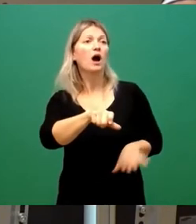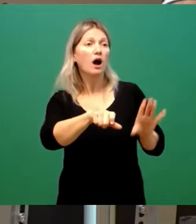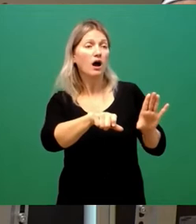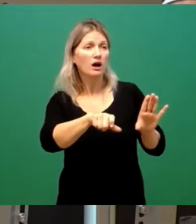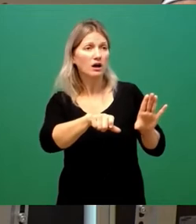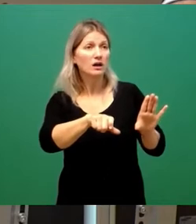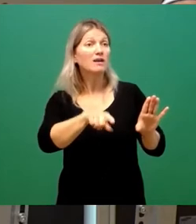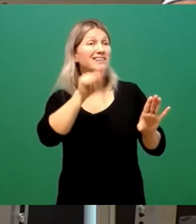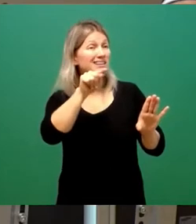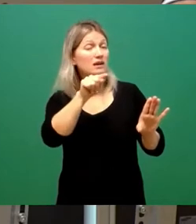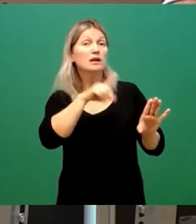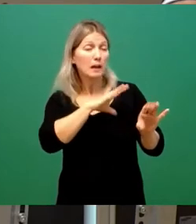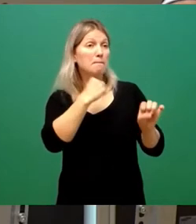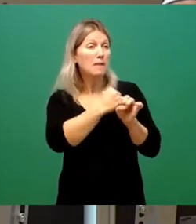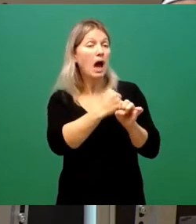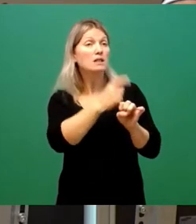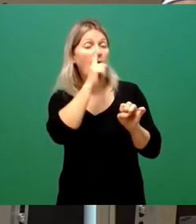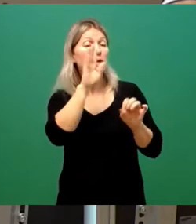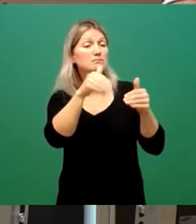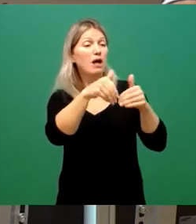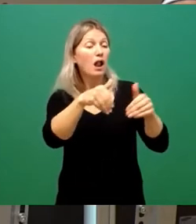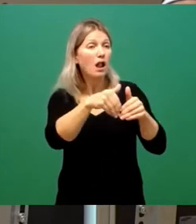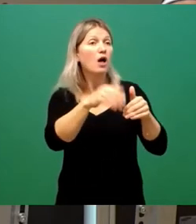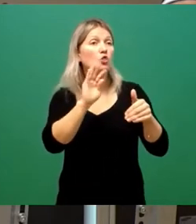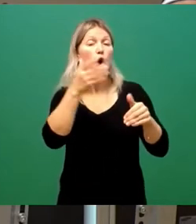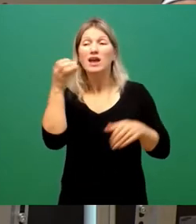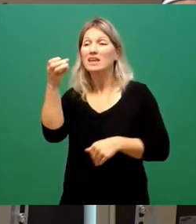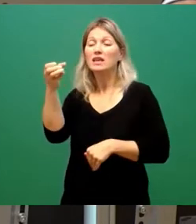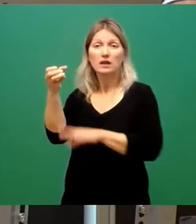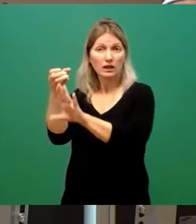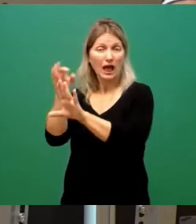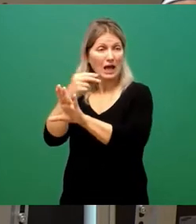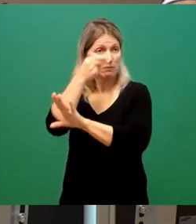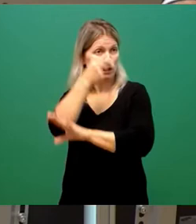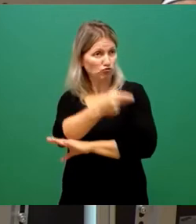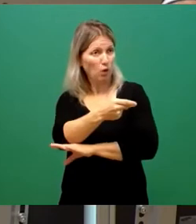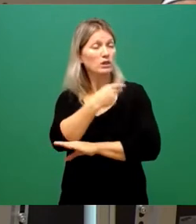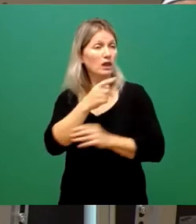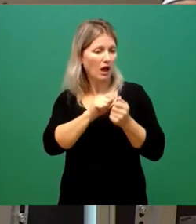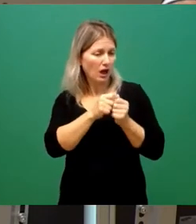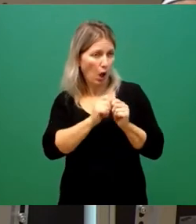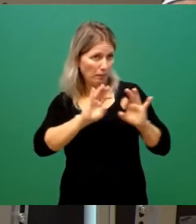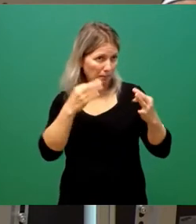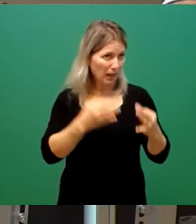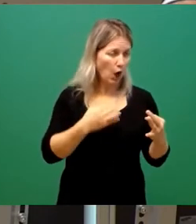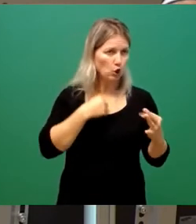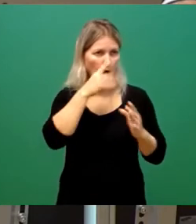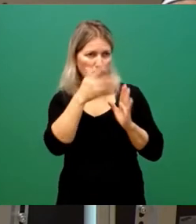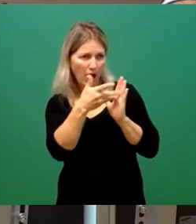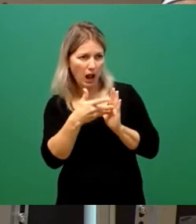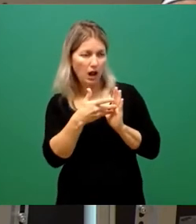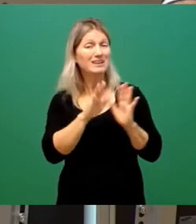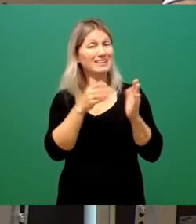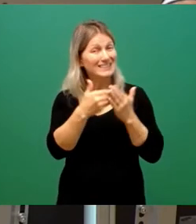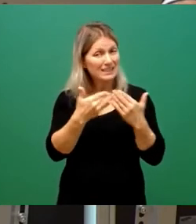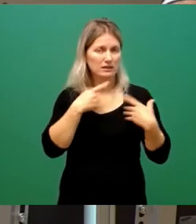An der Stelle schauen wir uns mal unsere Strukturen an. Und das ist auch unser Änderungsantrag, den ich hier mit einbringe, ob es nicht auch effizienter geht. Sie haben